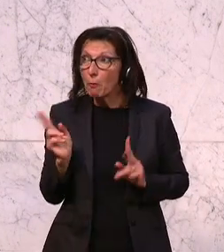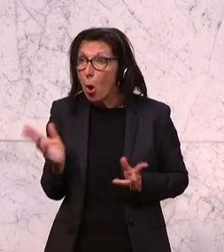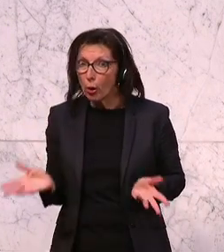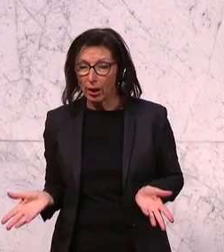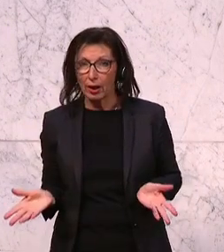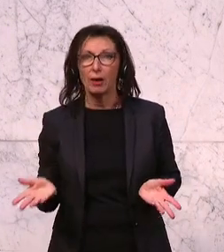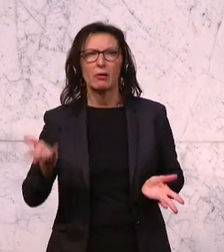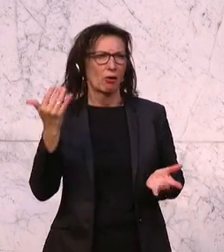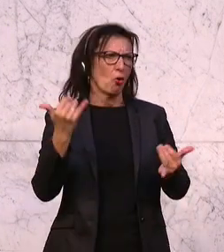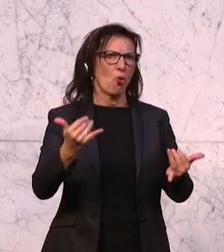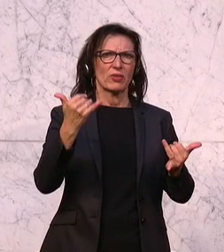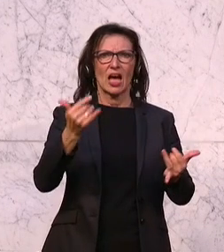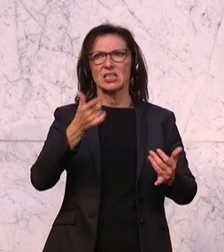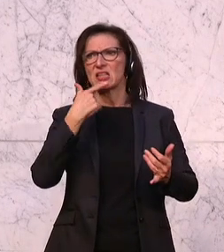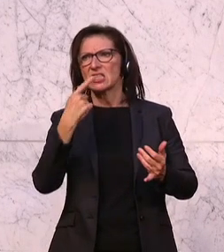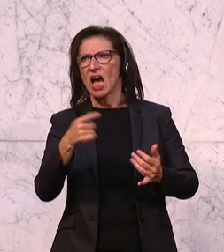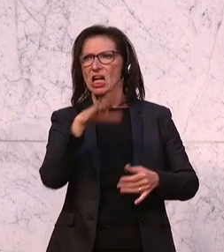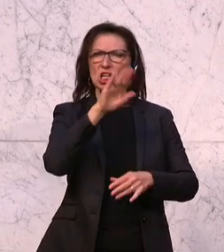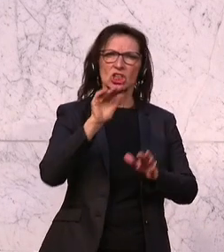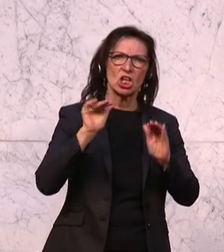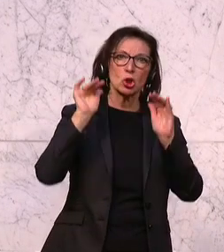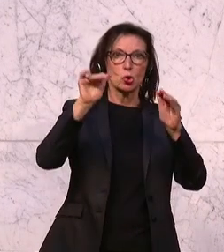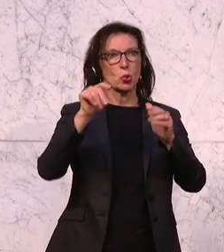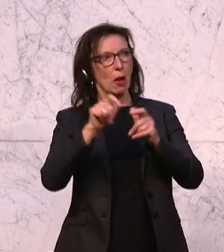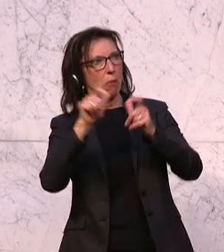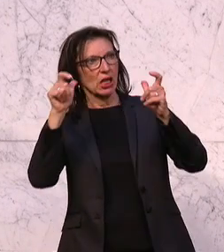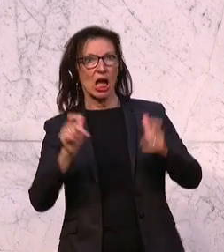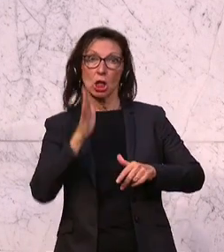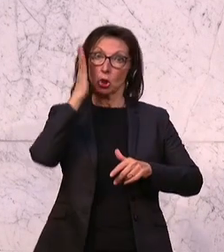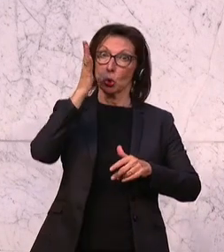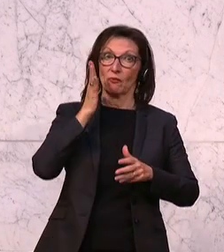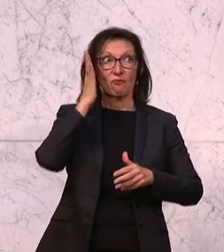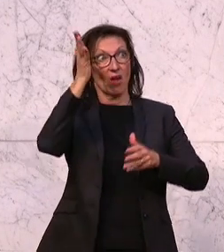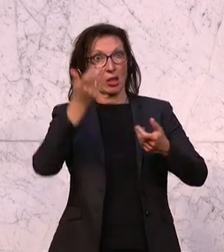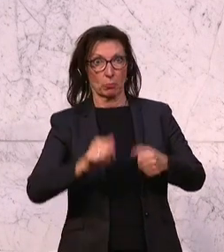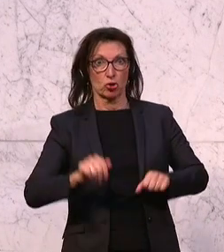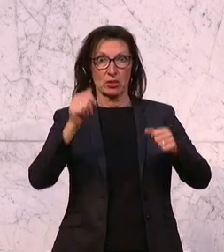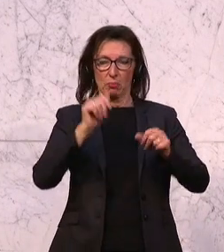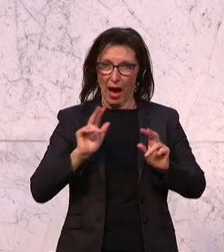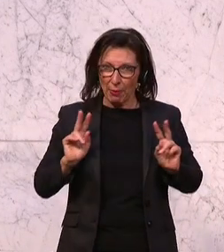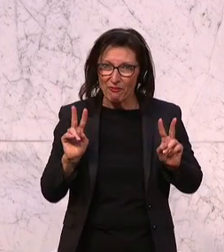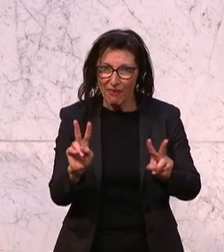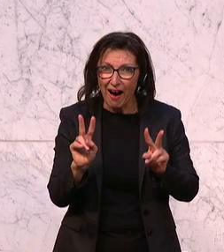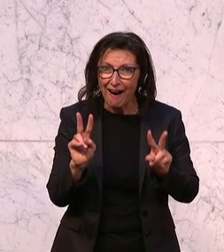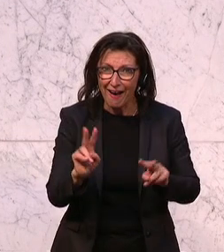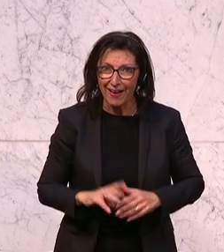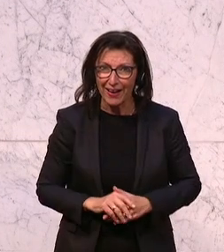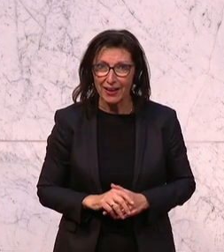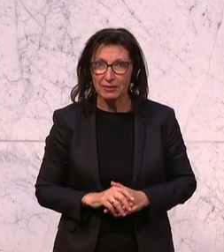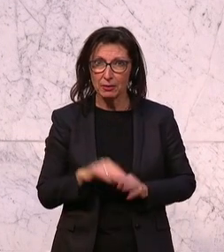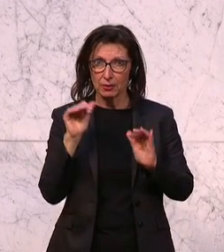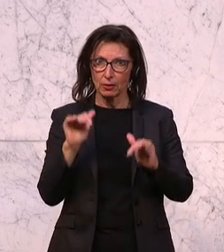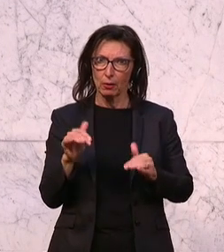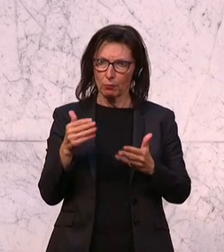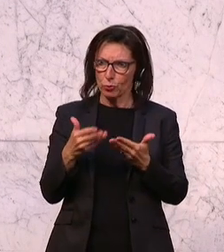wir alles für Kinderschutzpakete wir in Zukunft beschließen wollen und tatsächlich aber im Grunde genommen sagen müssen,